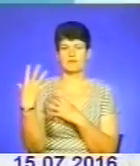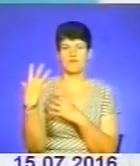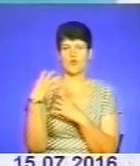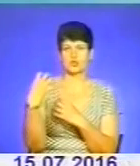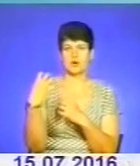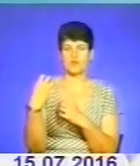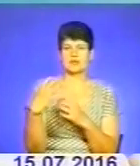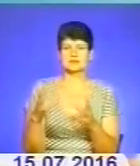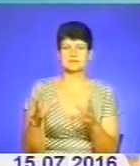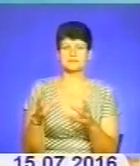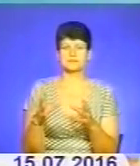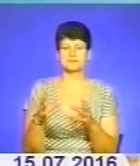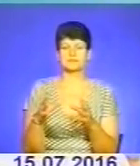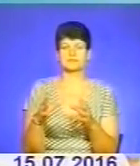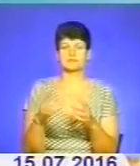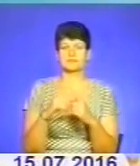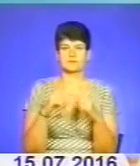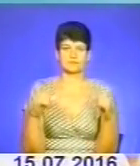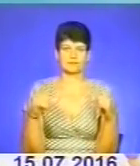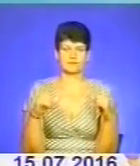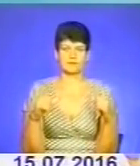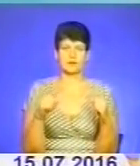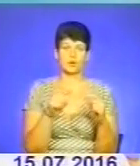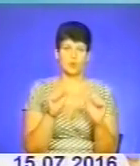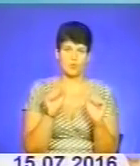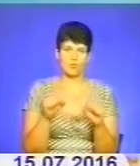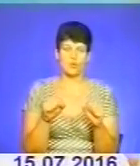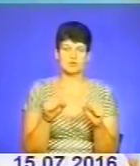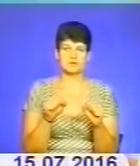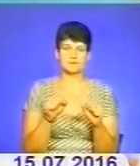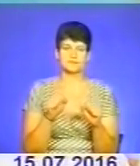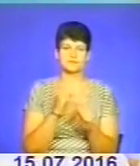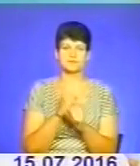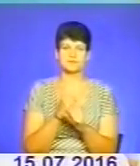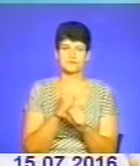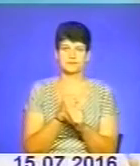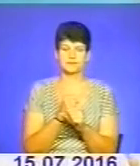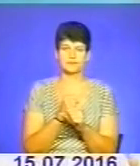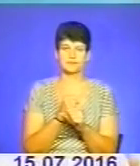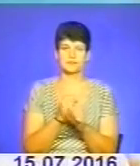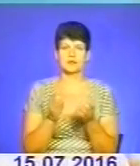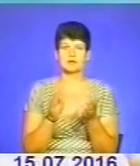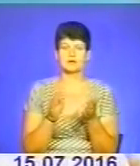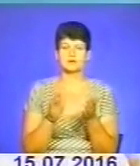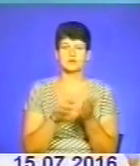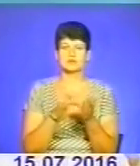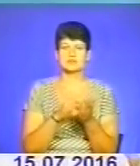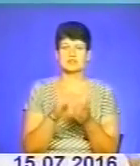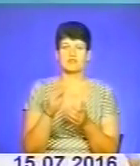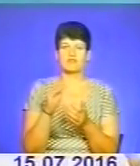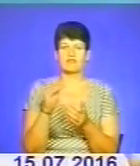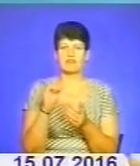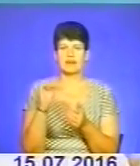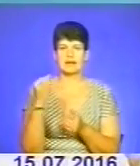таким постером. Його можна завантажити на сторінці фейсбук «Тернопільщина туристична».